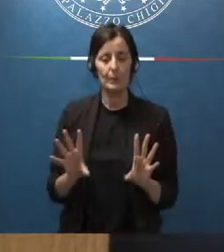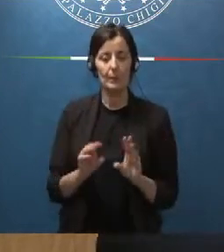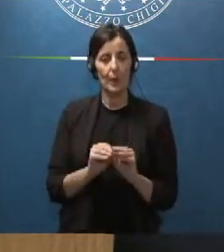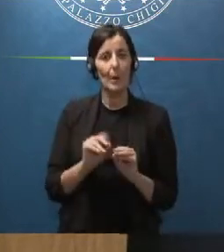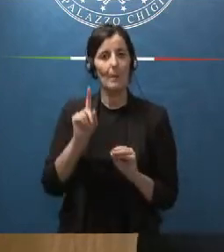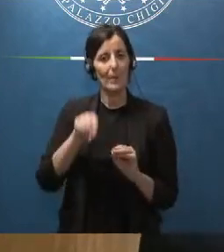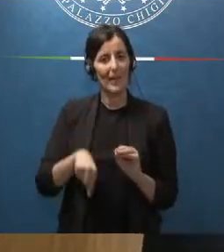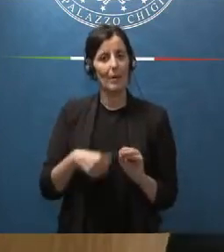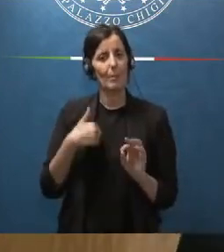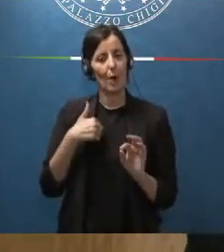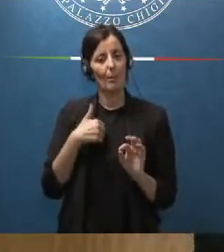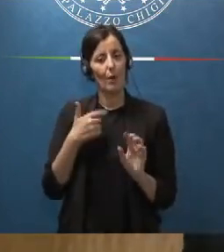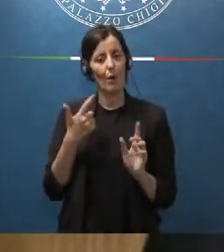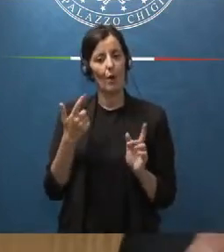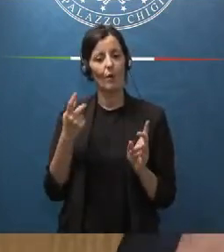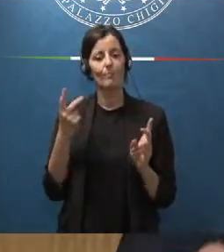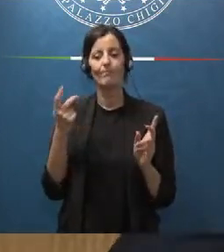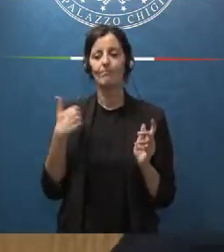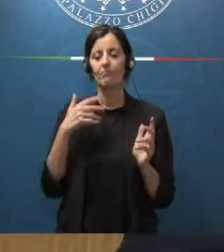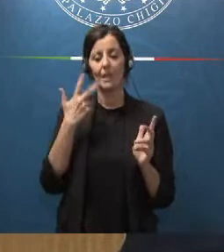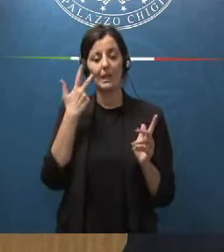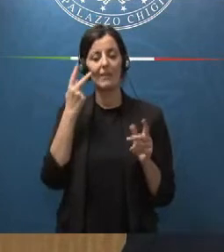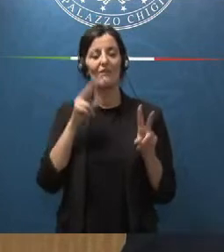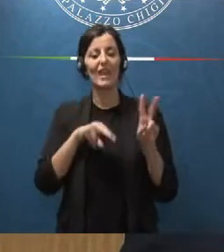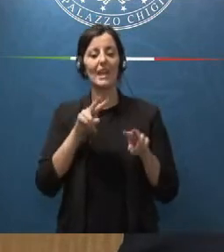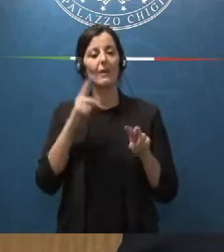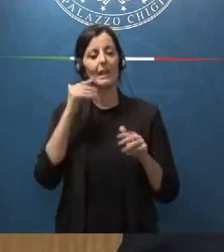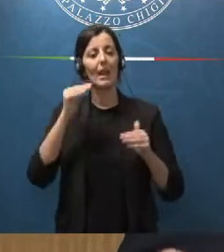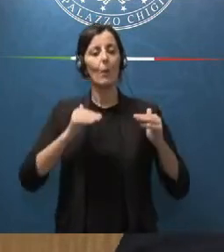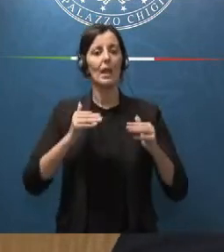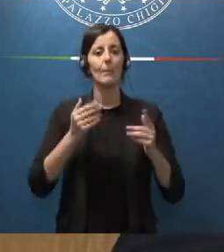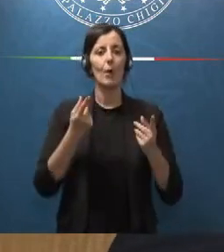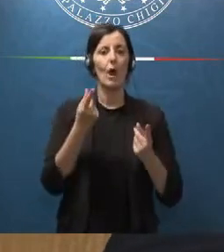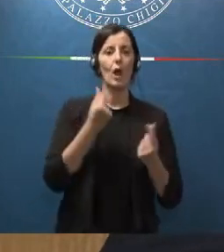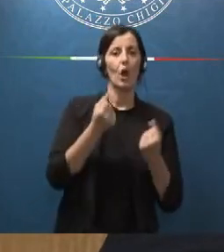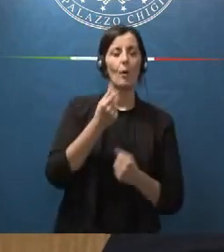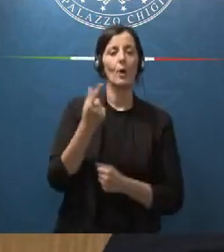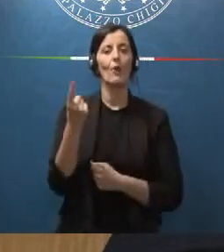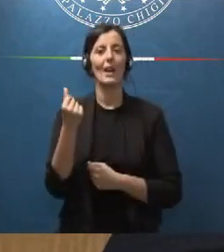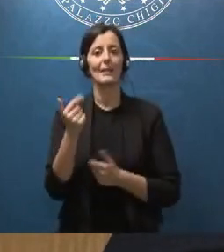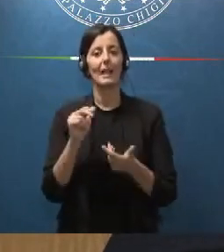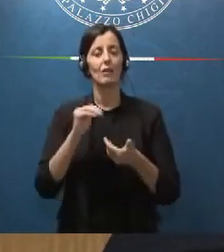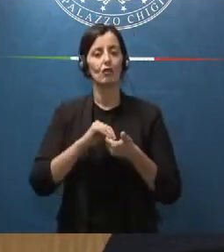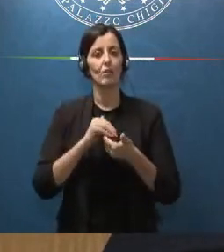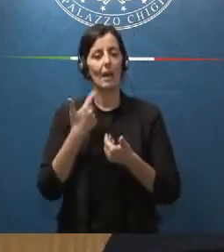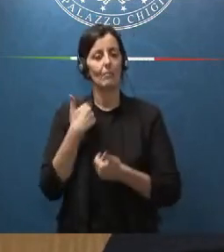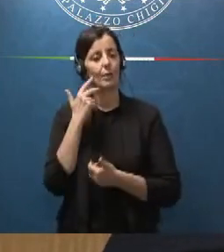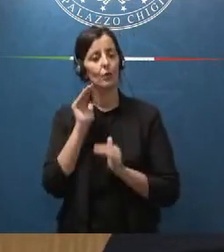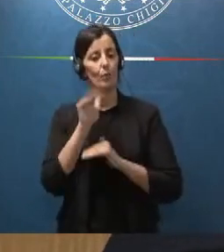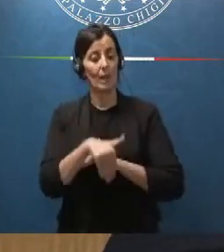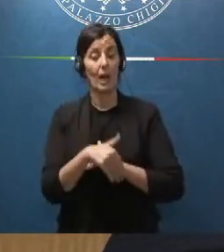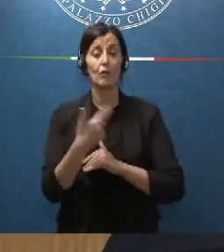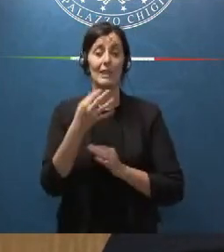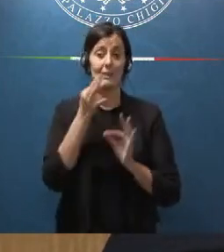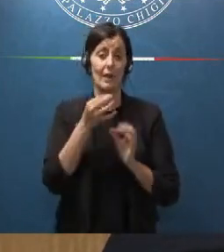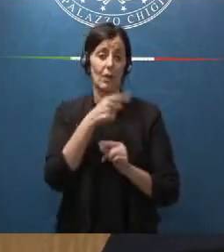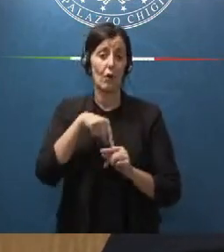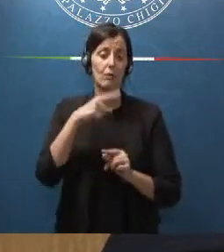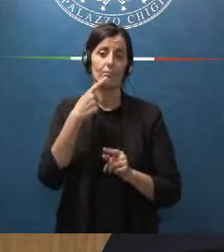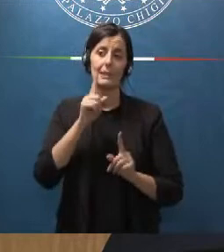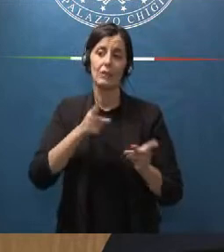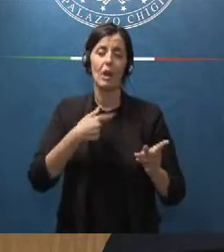titolarità legata semplicemente alla verifica dell'equilibrio economico finanziario delle società e cioè abbiamo stabilito dei principi che